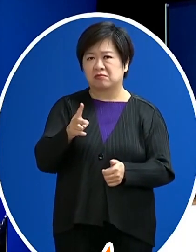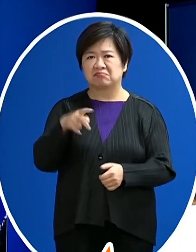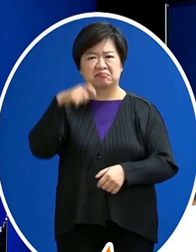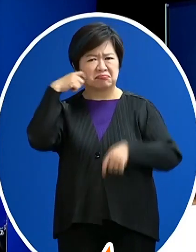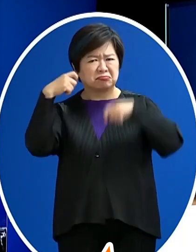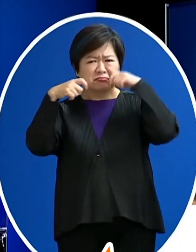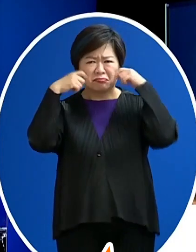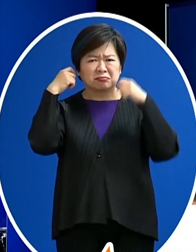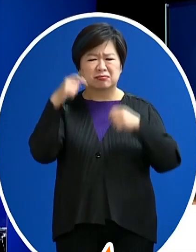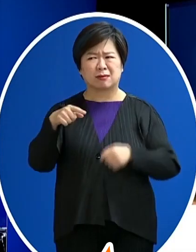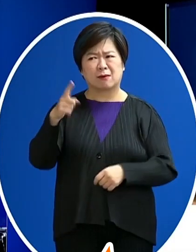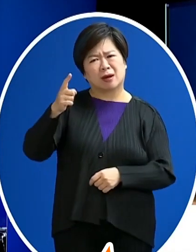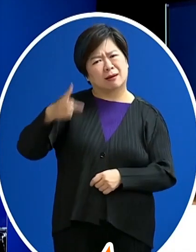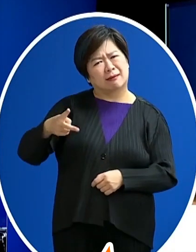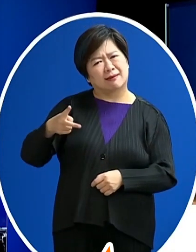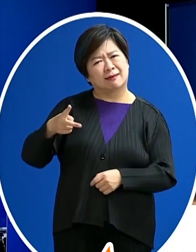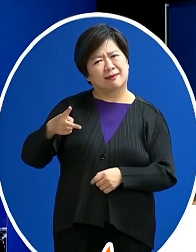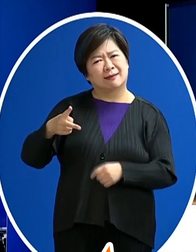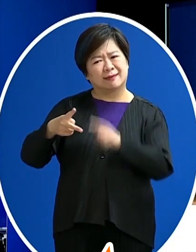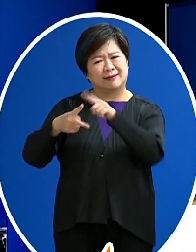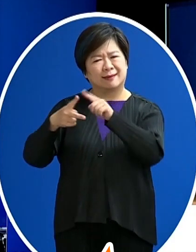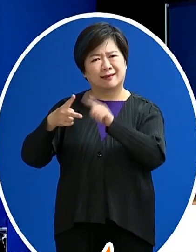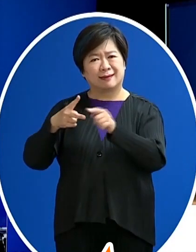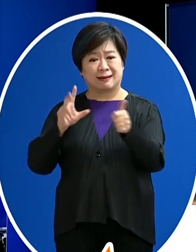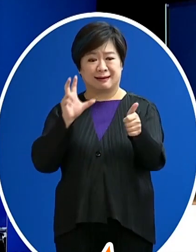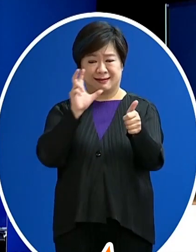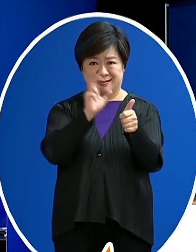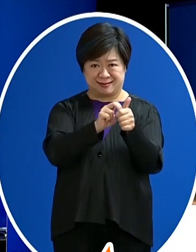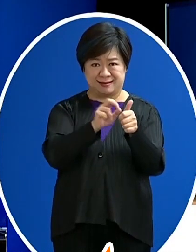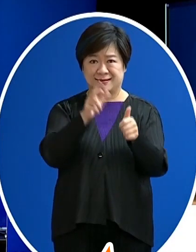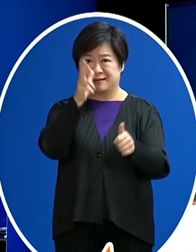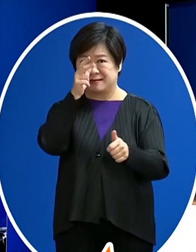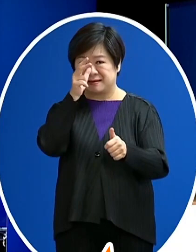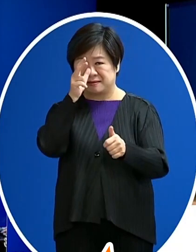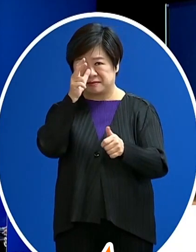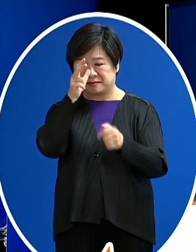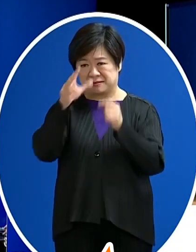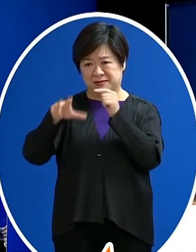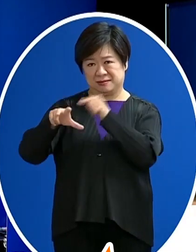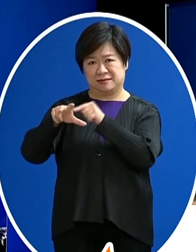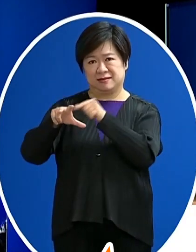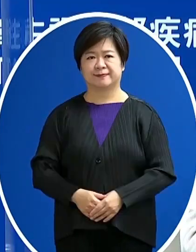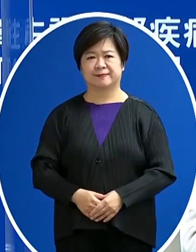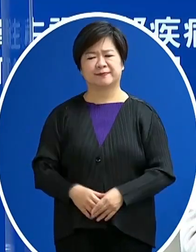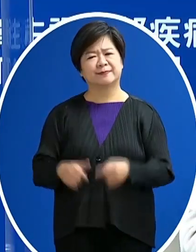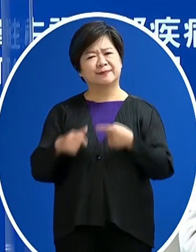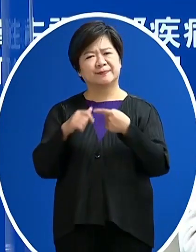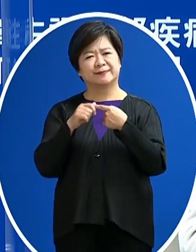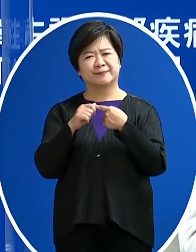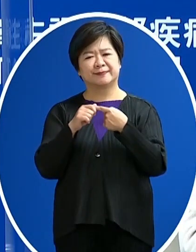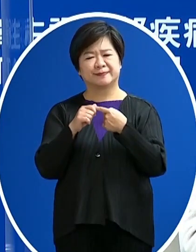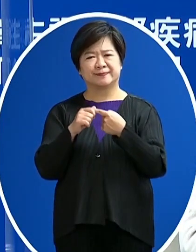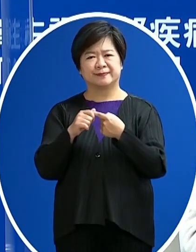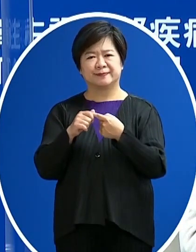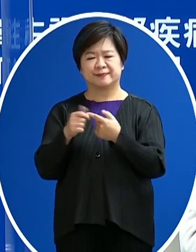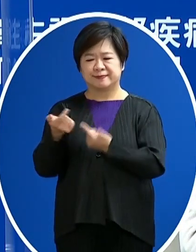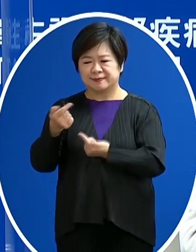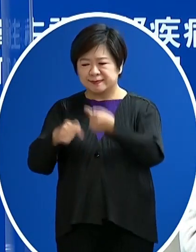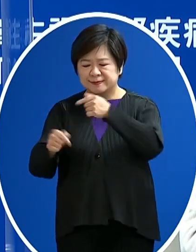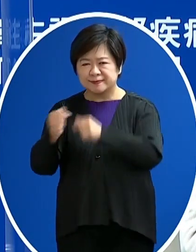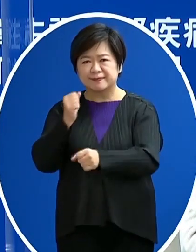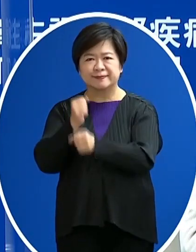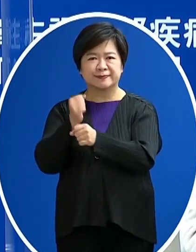很好奇說這兩次咬他的老鼠分別是什麼變種株的實驗署實驗的時候